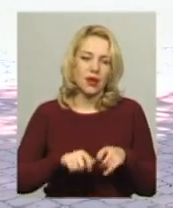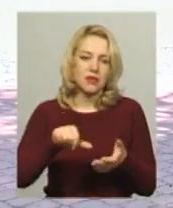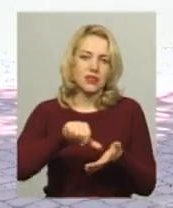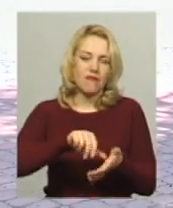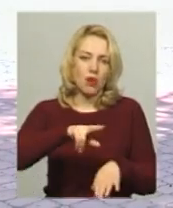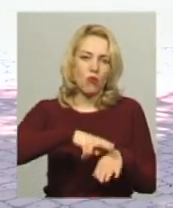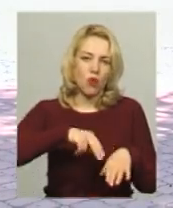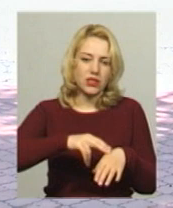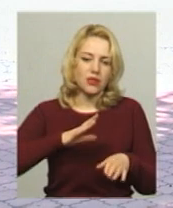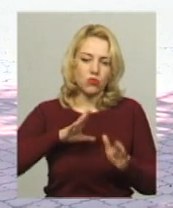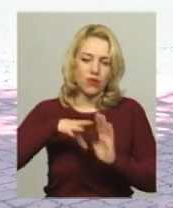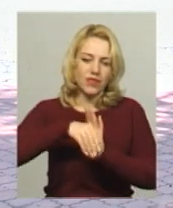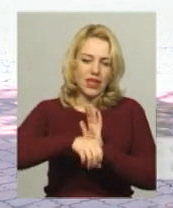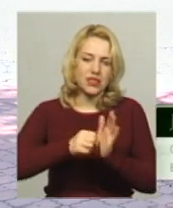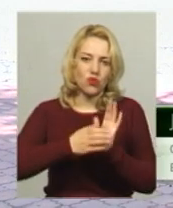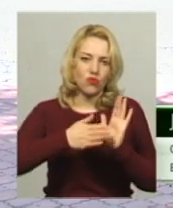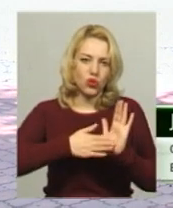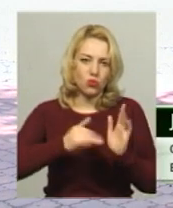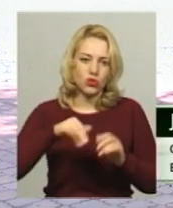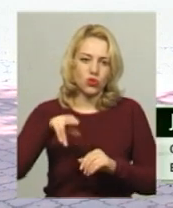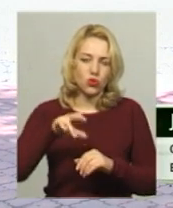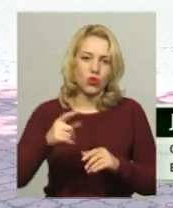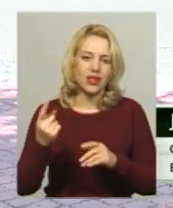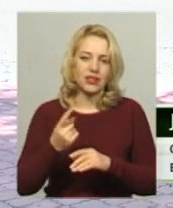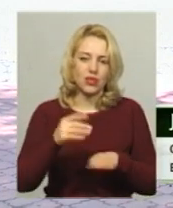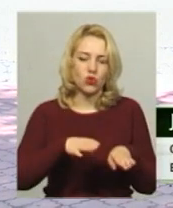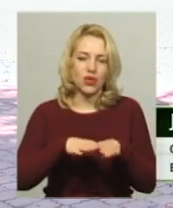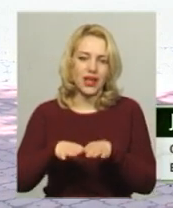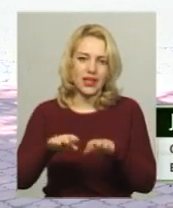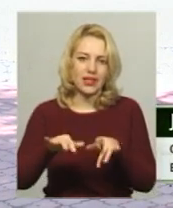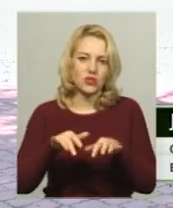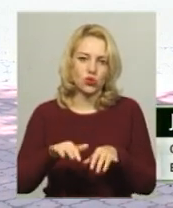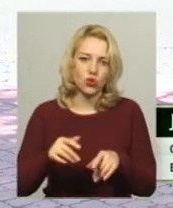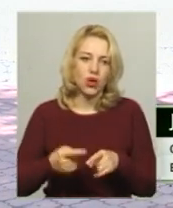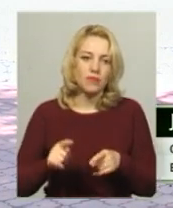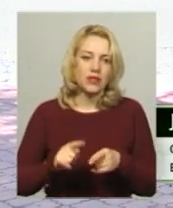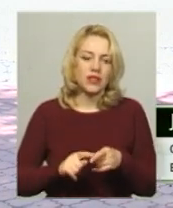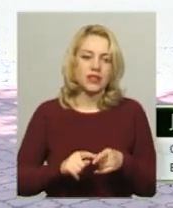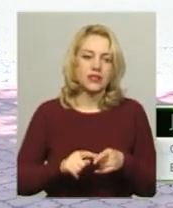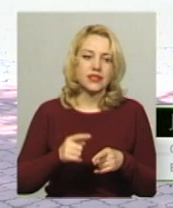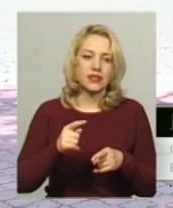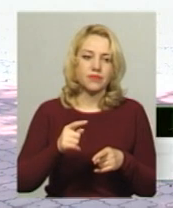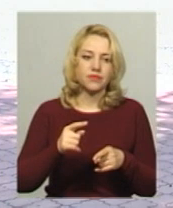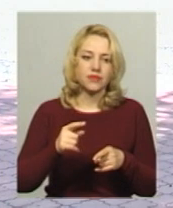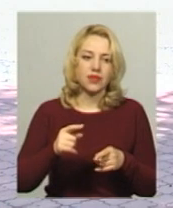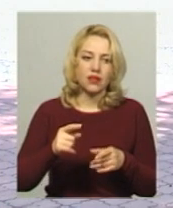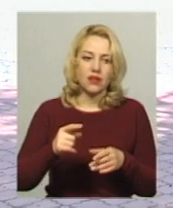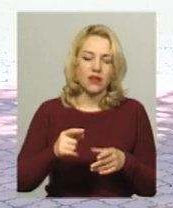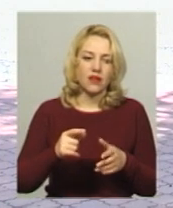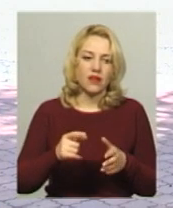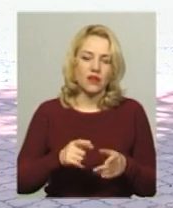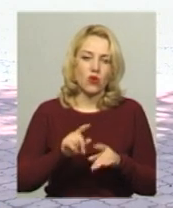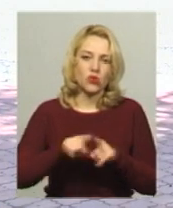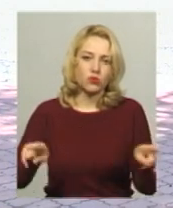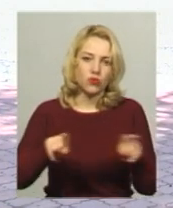поліції було внесено відомості до єдиного реєстру досудових розслідувань за статтею 301, частина 2. Це везення, виготовлення та